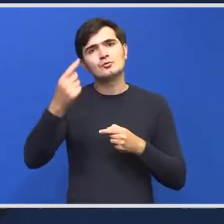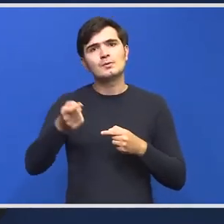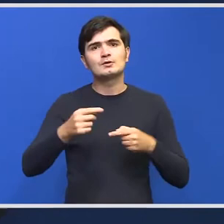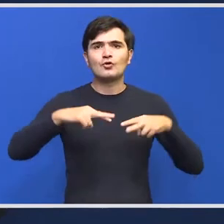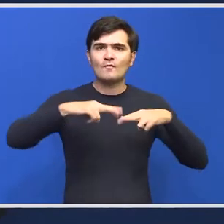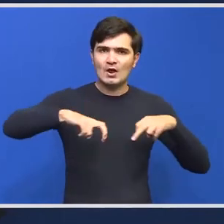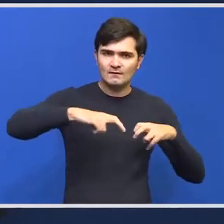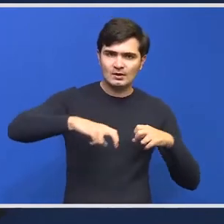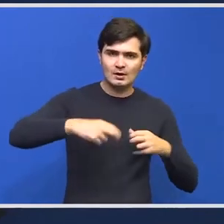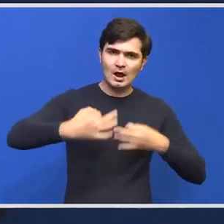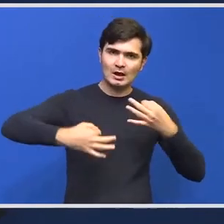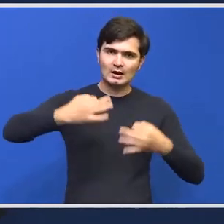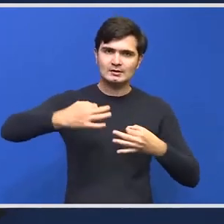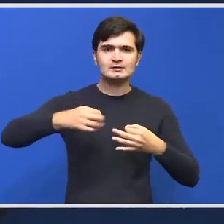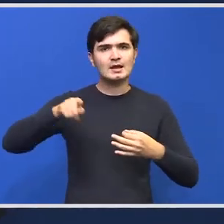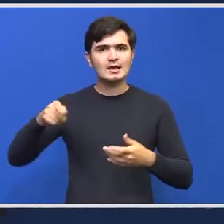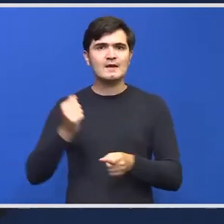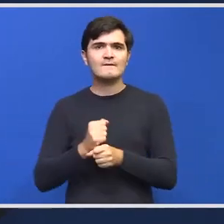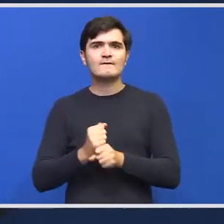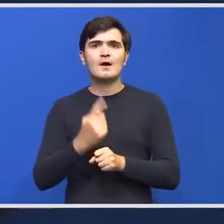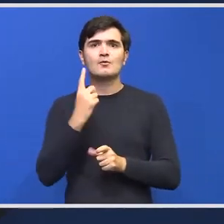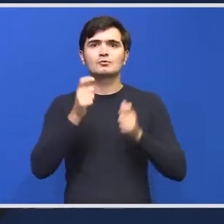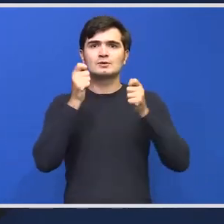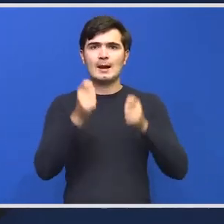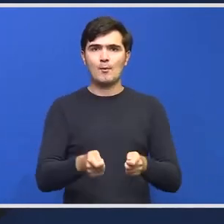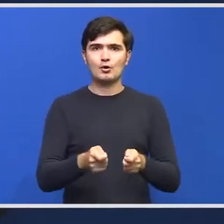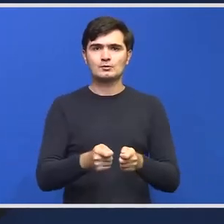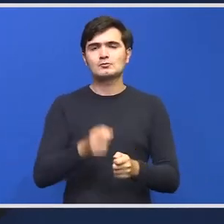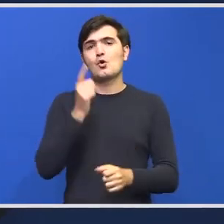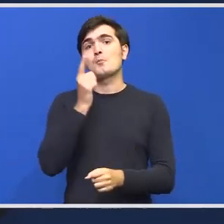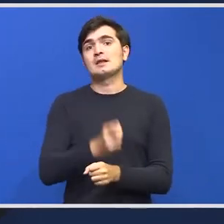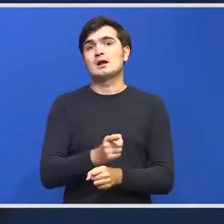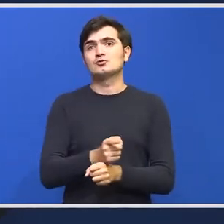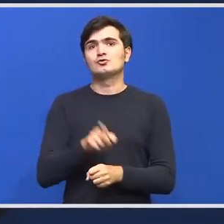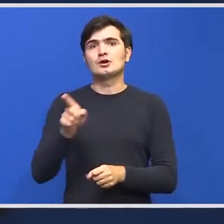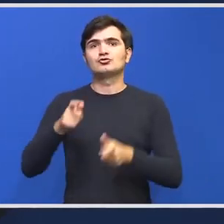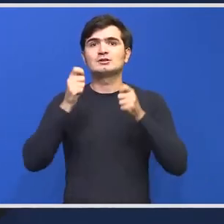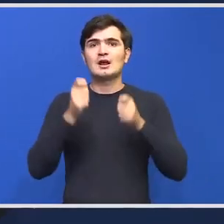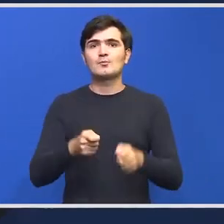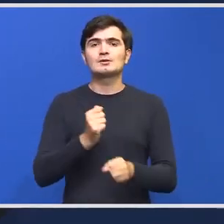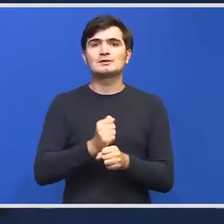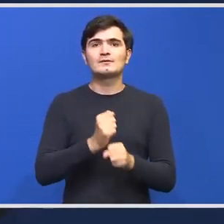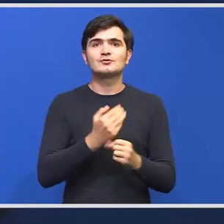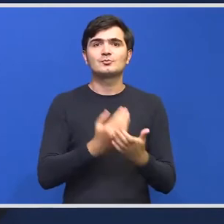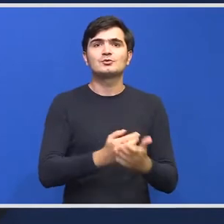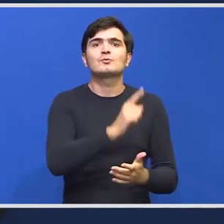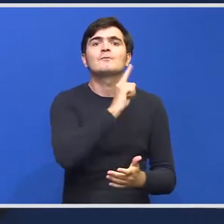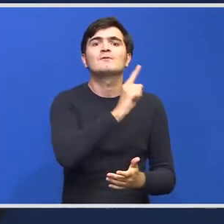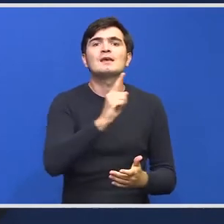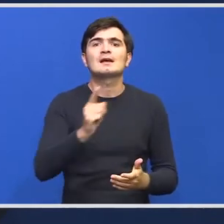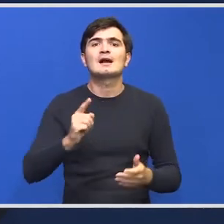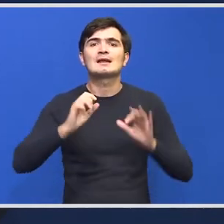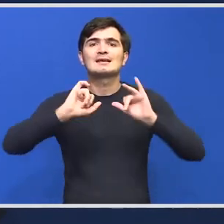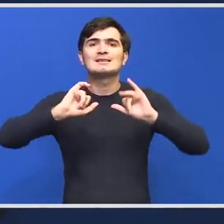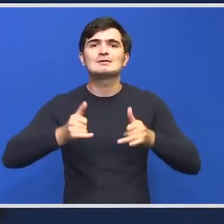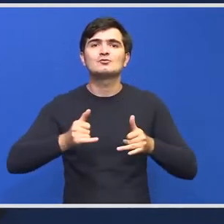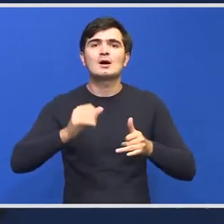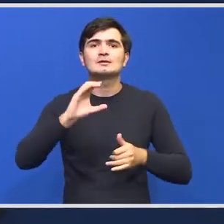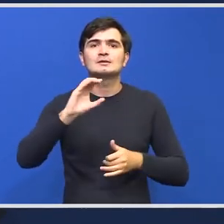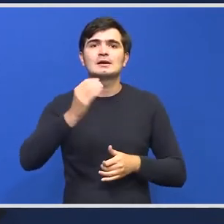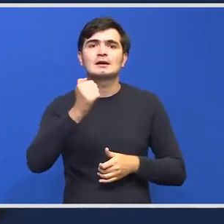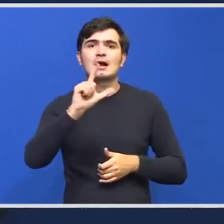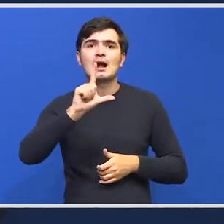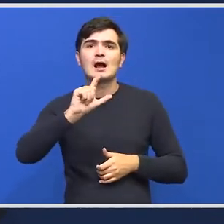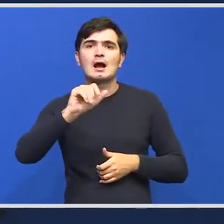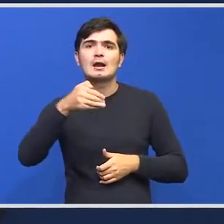verificării și analizei întocmesc un raport obligatoriu, care se întocmește pentru fiecare calamitate naturală produsă.